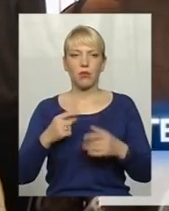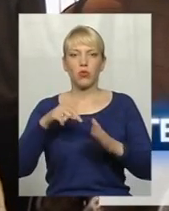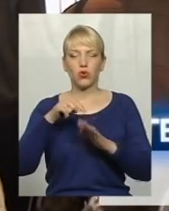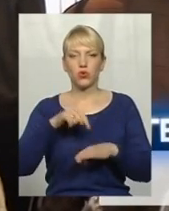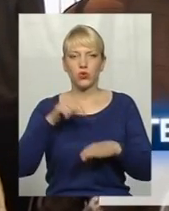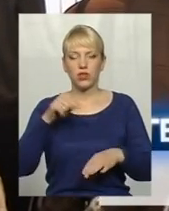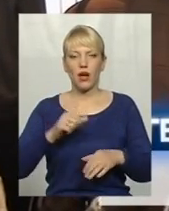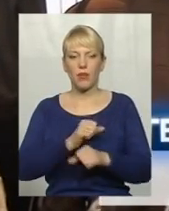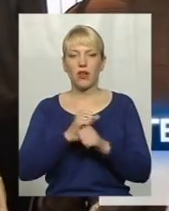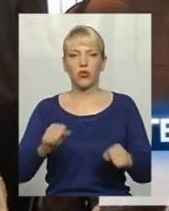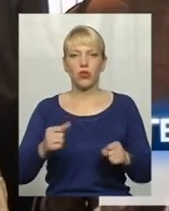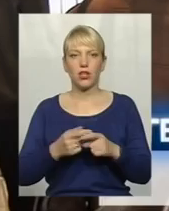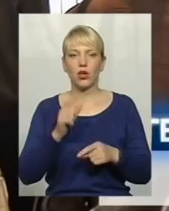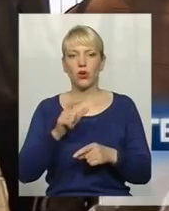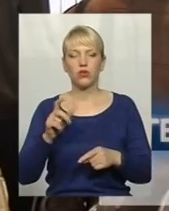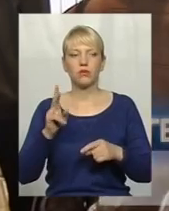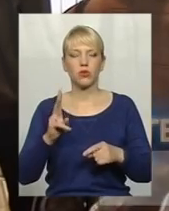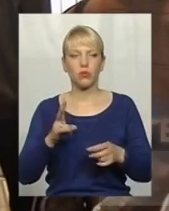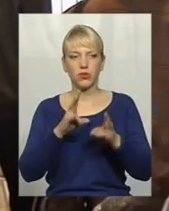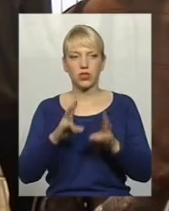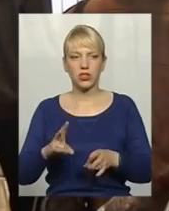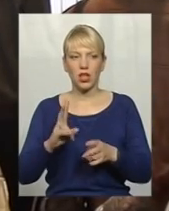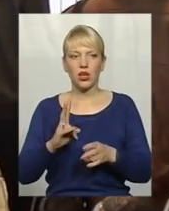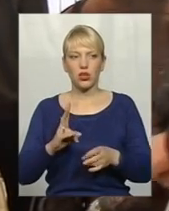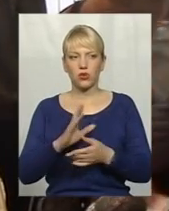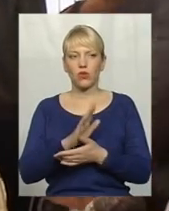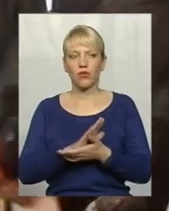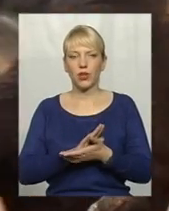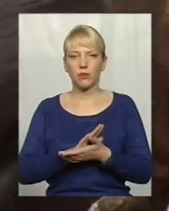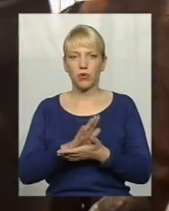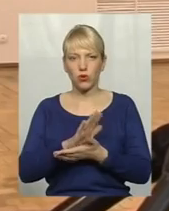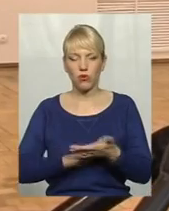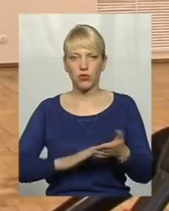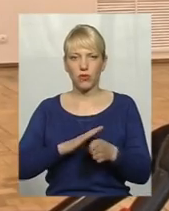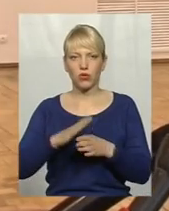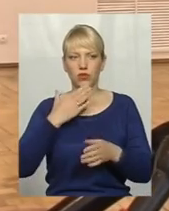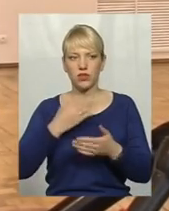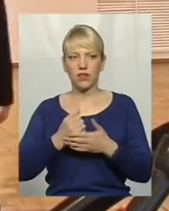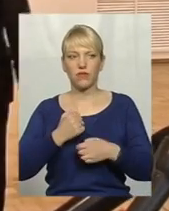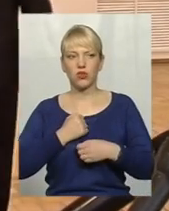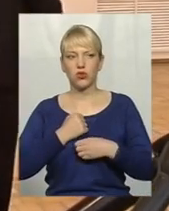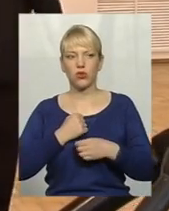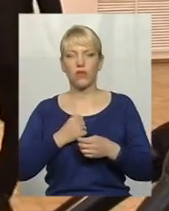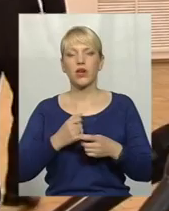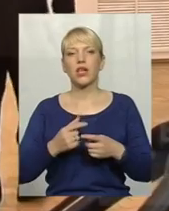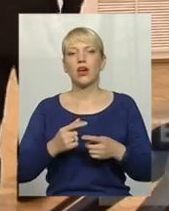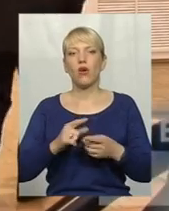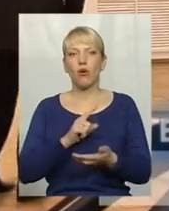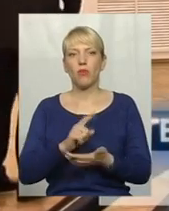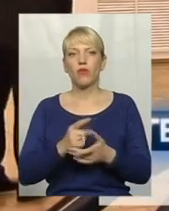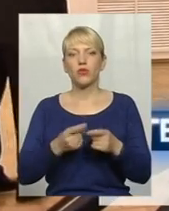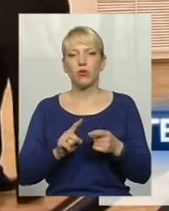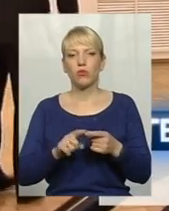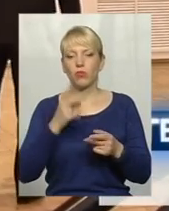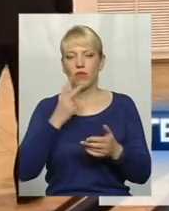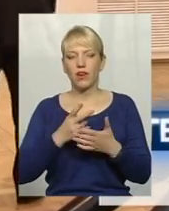допомогти тим людям, які постраждали, і далі виконують до спеціальні свій військовий обов'язок. У цьому проявляється вся наша громадянська позиція, тому